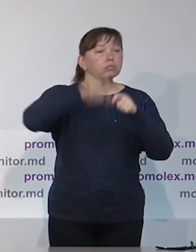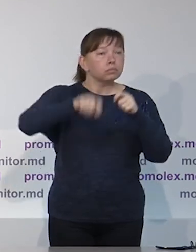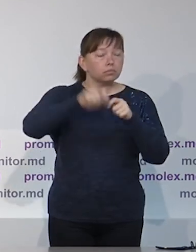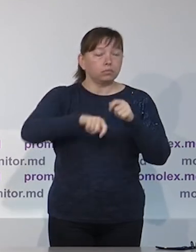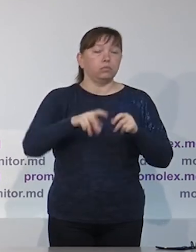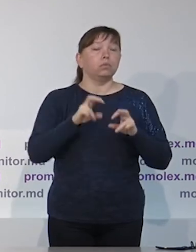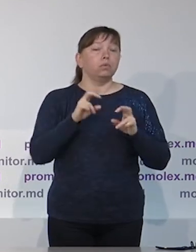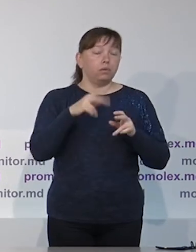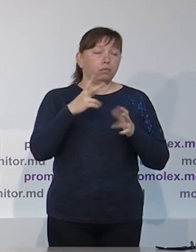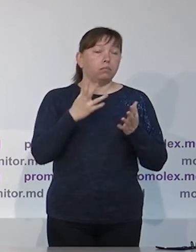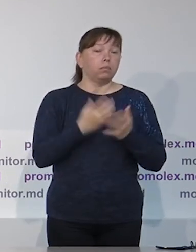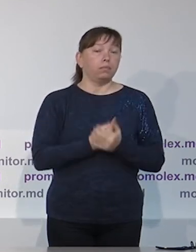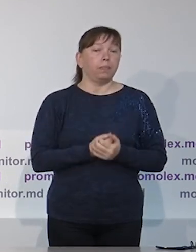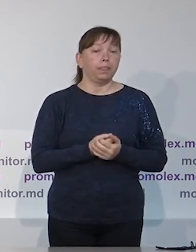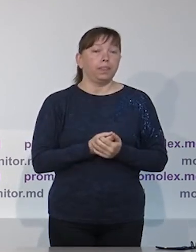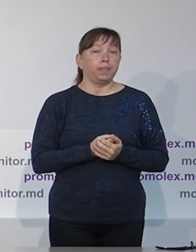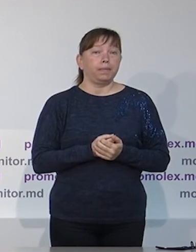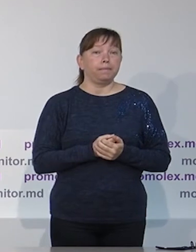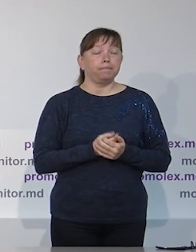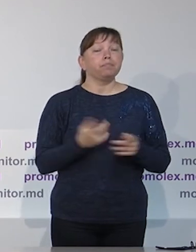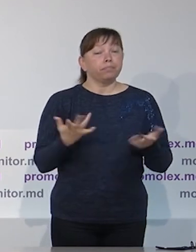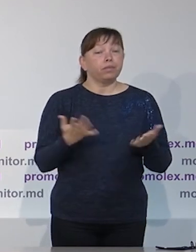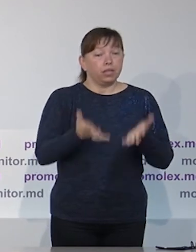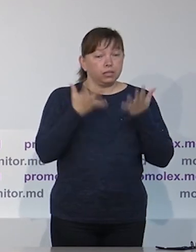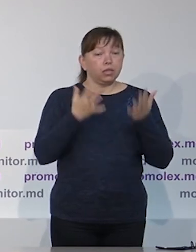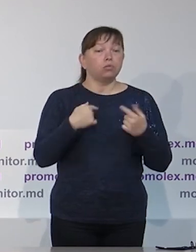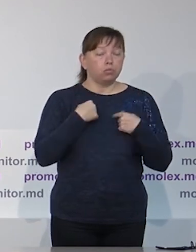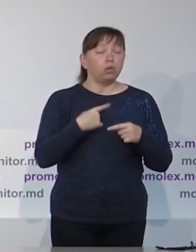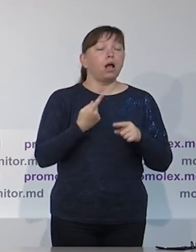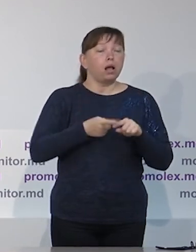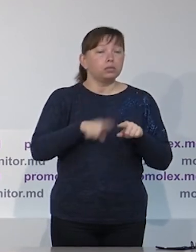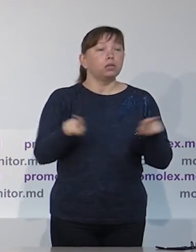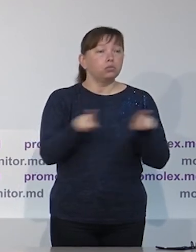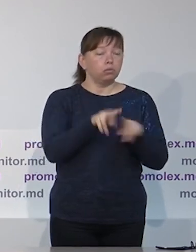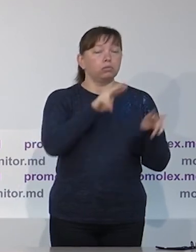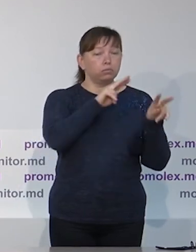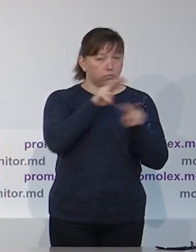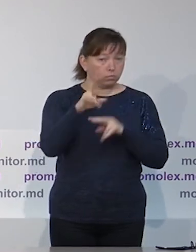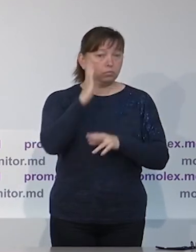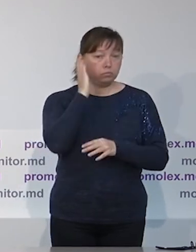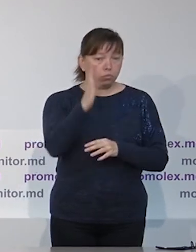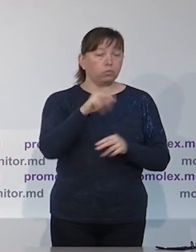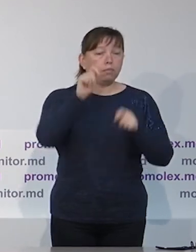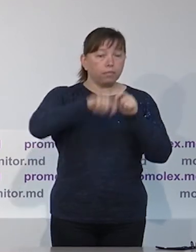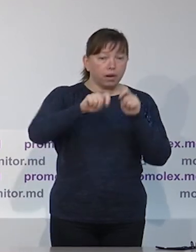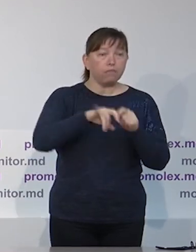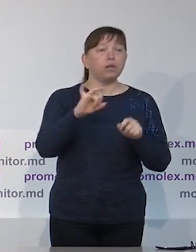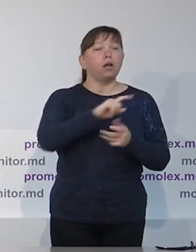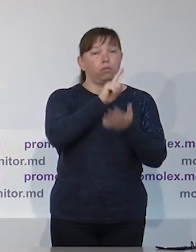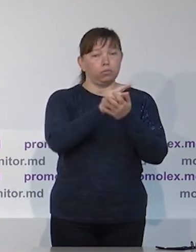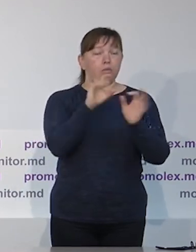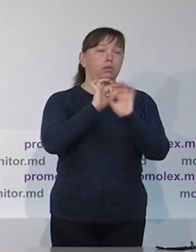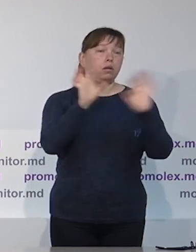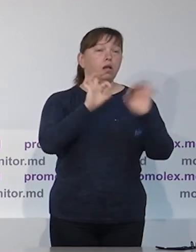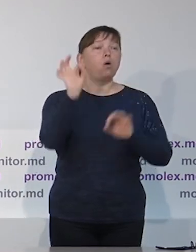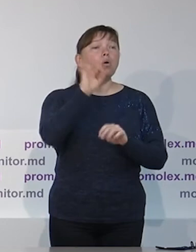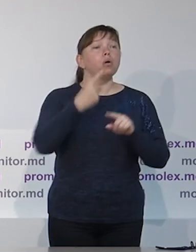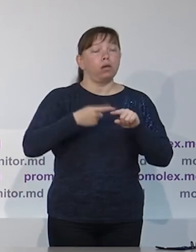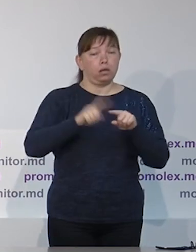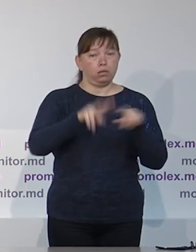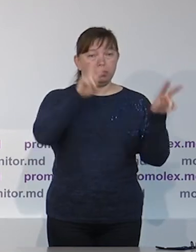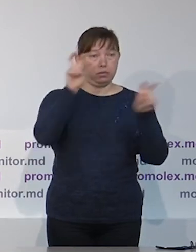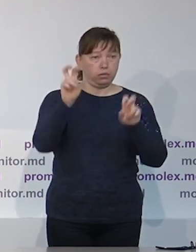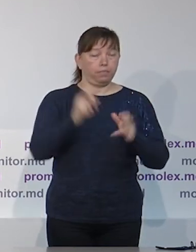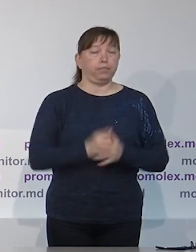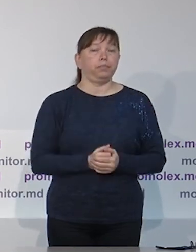избирательным спискам или присутствие лиц, умерших лиц